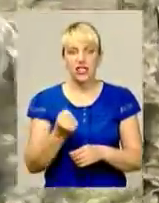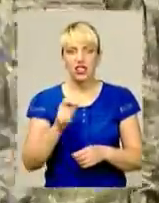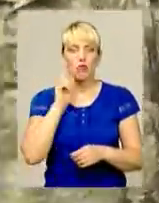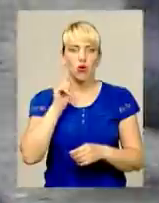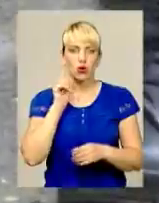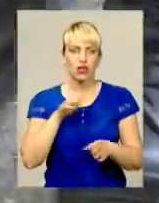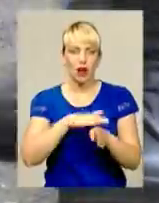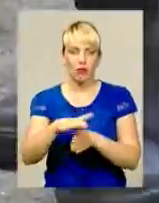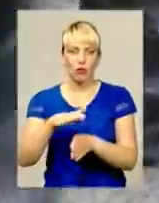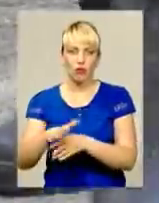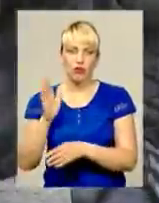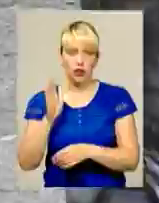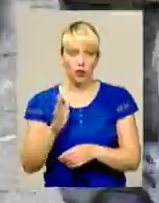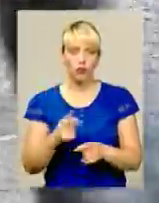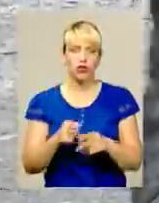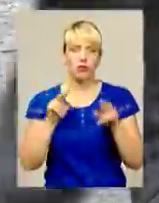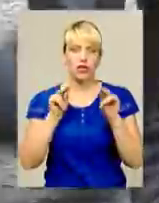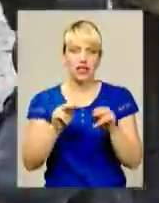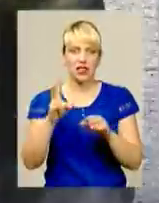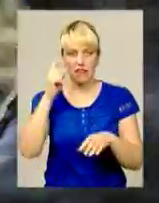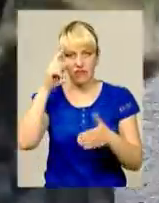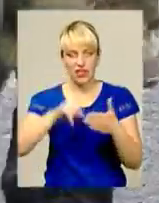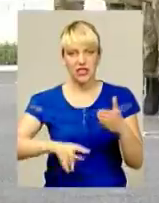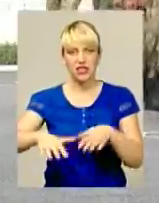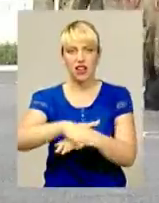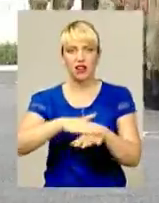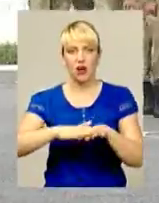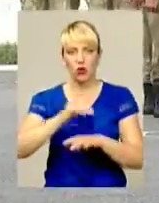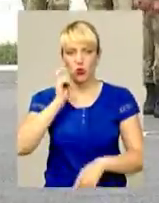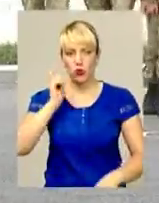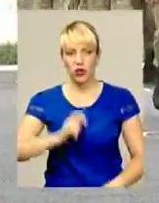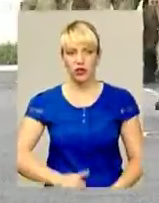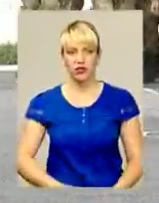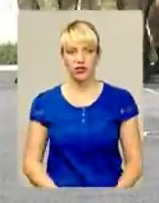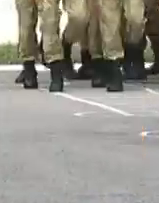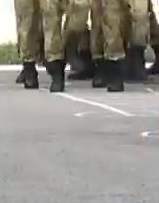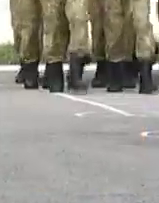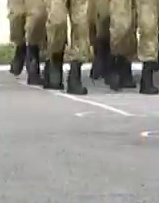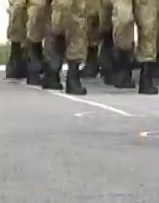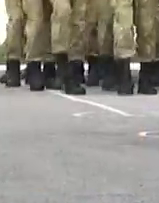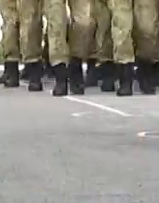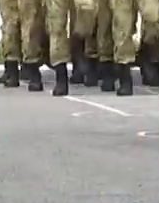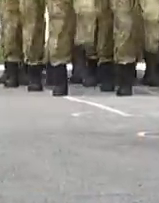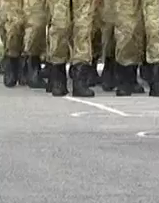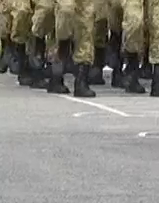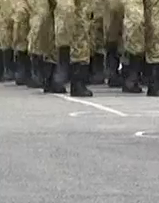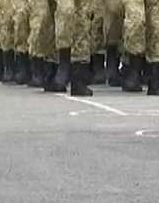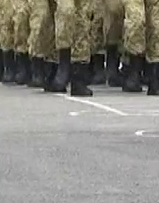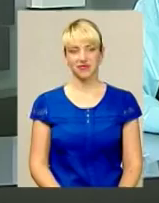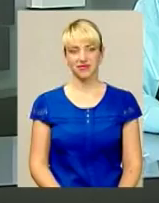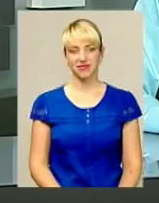Академії присягатиме на вірність народовій України. Анна Михайловська, Олександр Горішевський для інформаційного випуску.